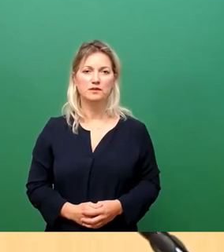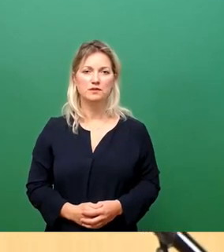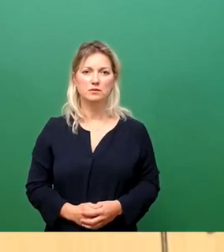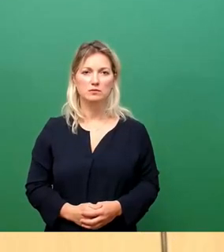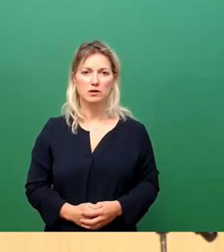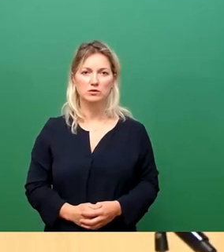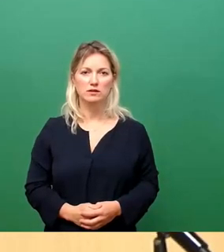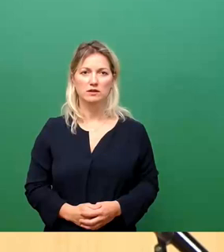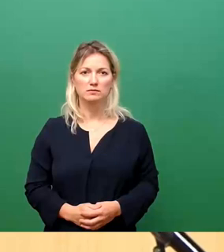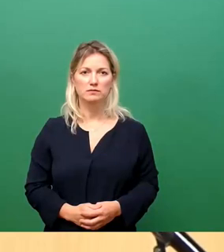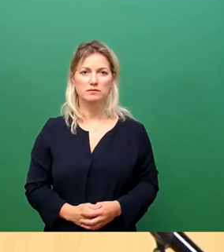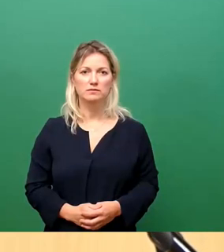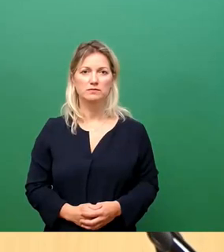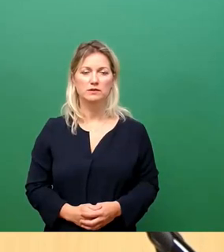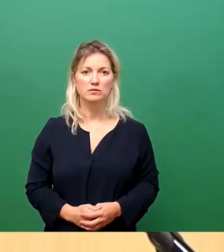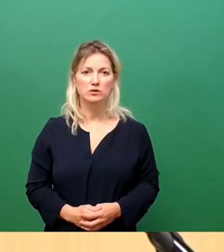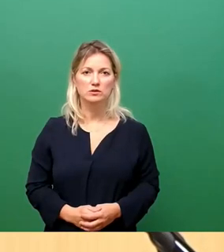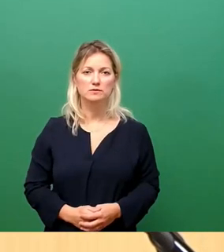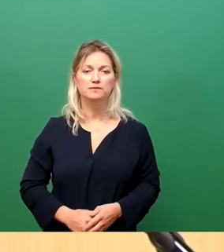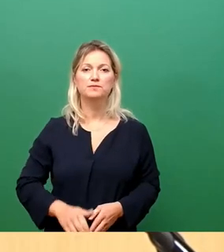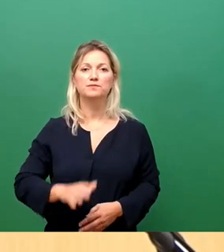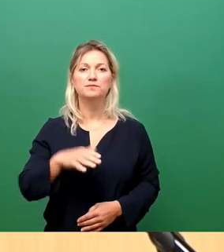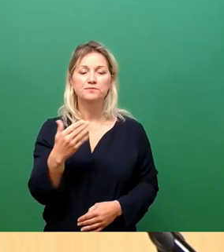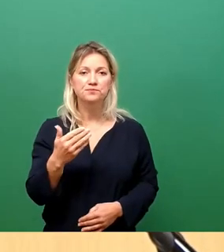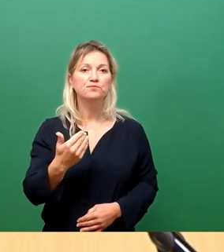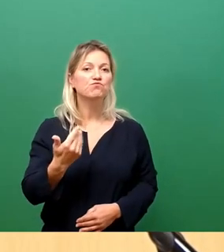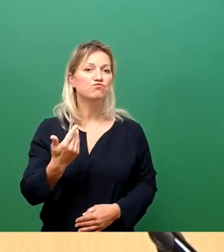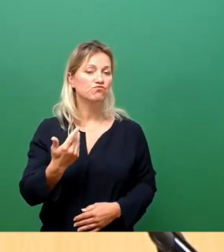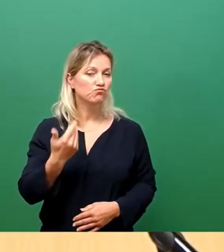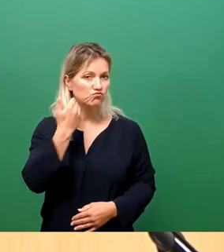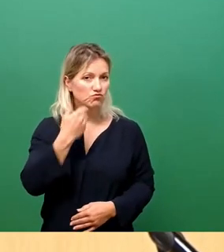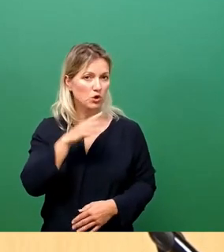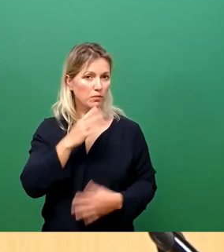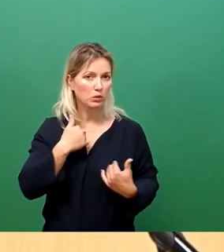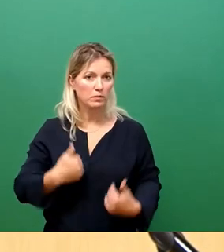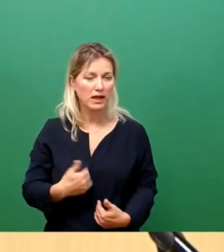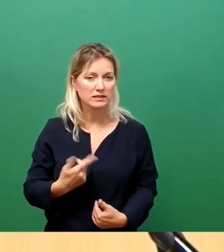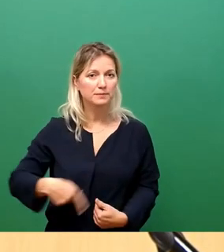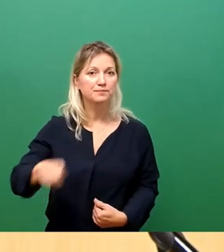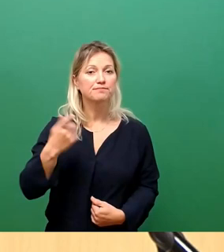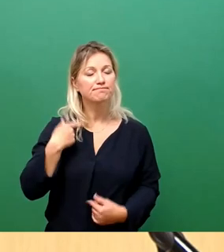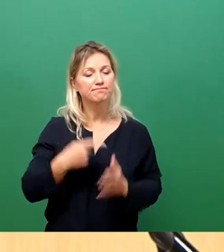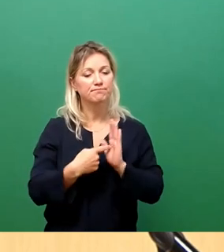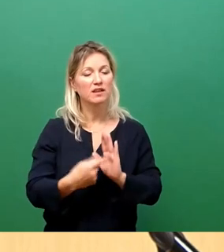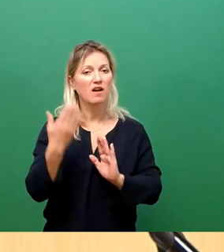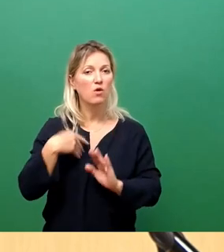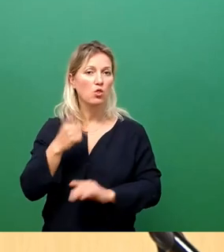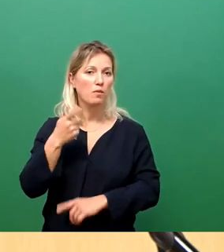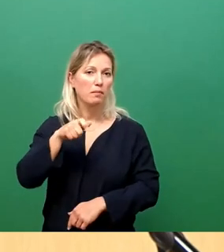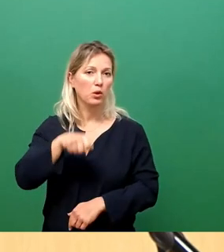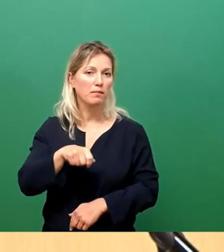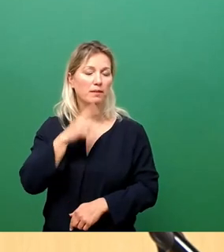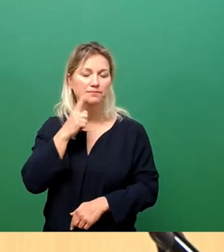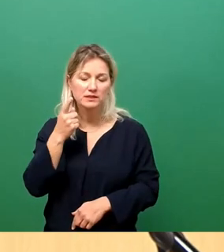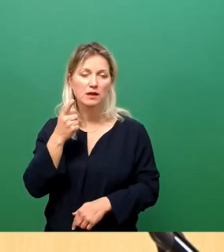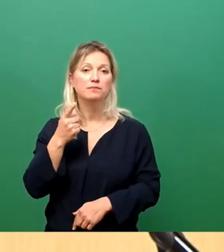Sehr geehrter Herr Oberbürgermeister, sehr geehrte Damen und Herren, ich repräsentiere das Universitätsklinikum Dresden. Weidemann ist mein Name. Ich